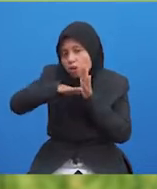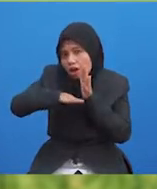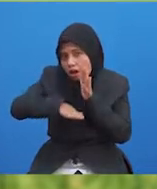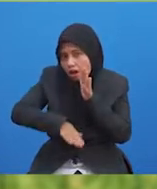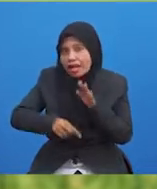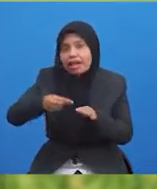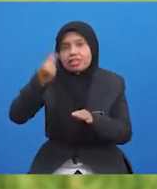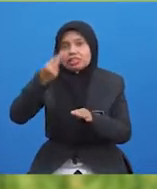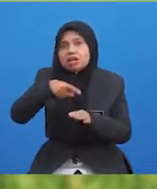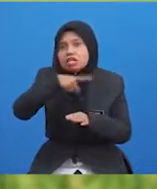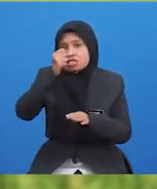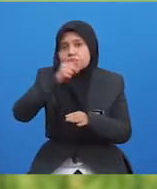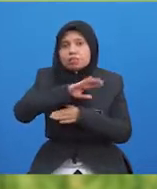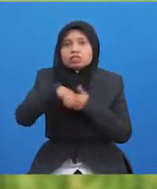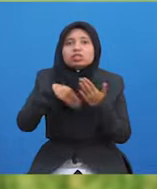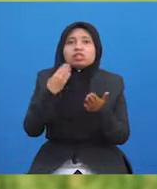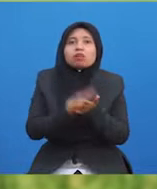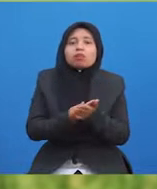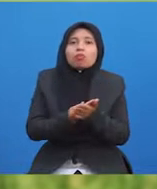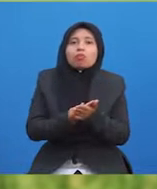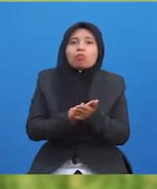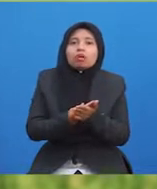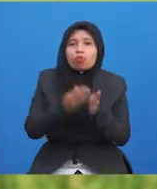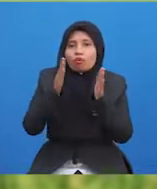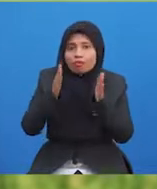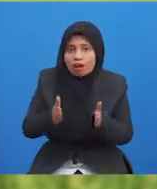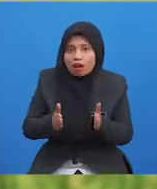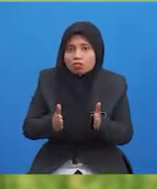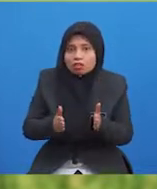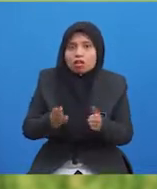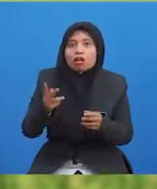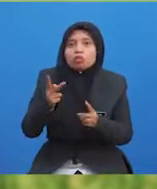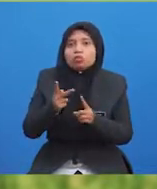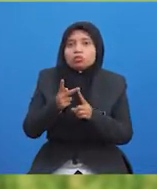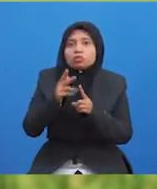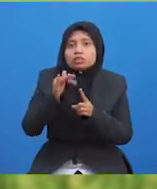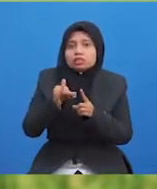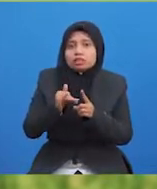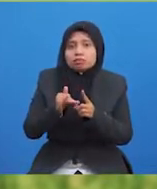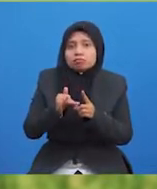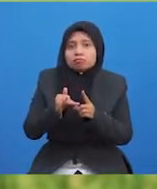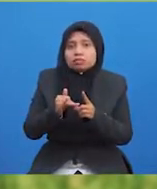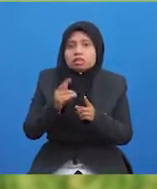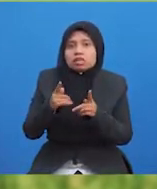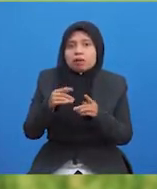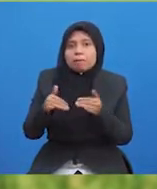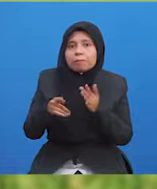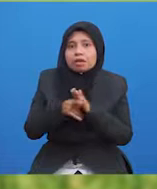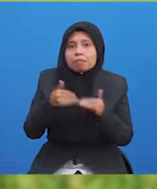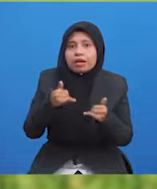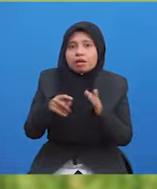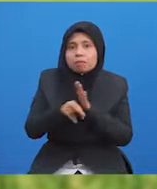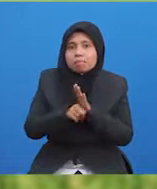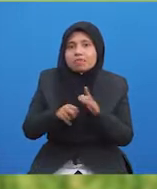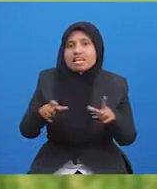kerana semua pihak yang terlibat iaitu pemain dan jurulatih, khususnya bimbingan risiko